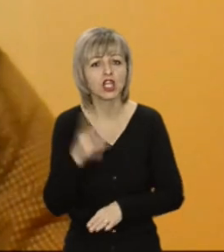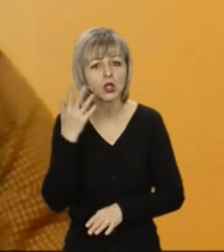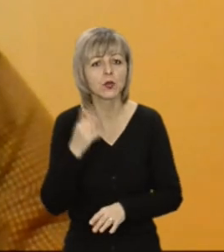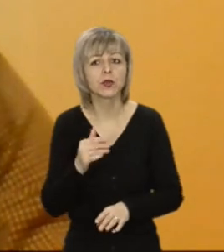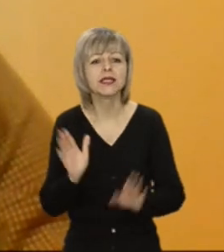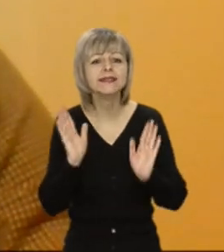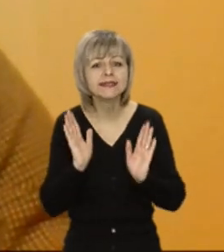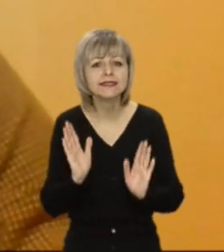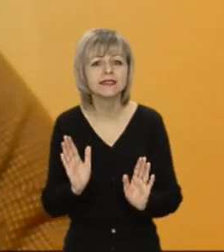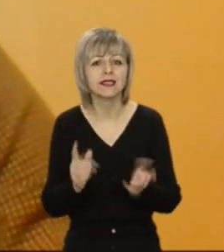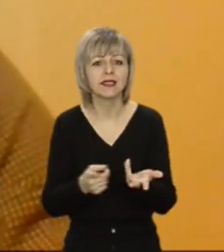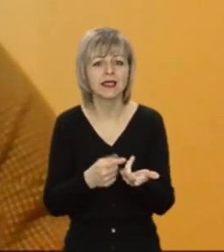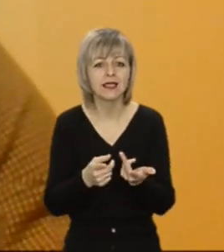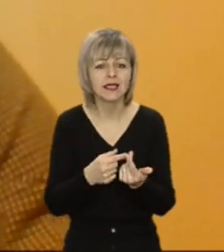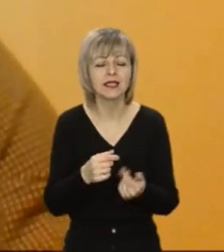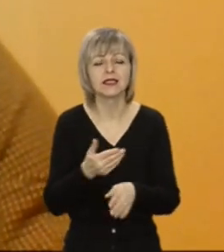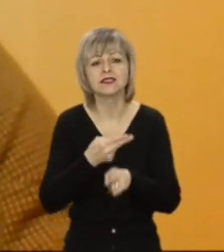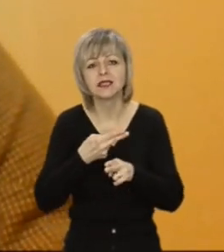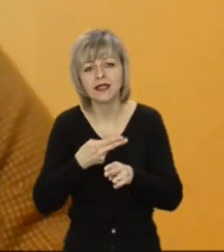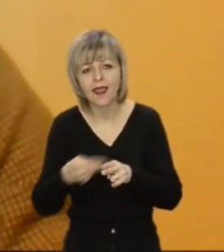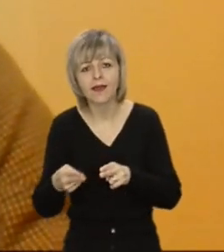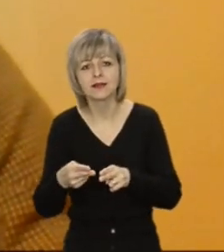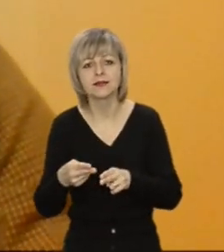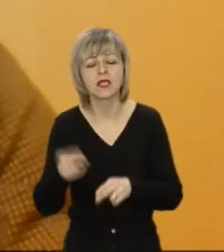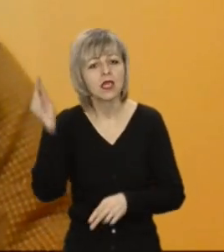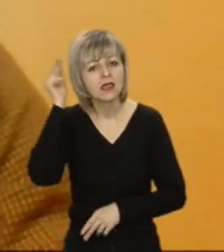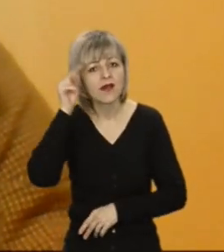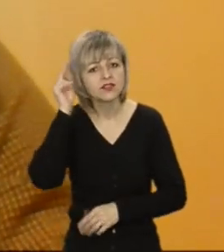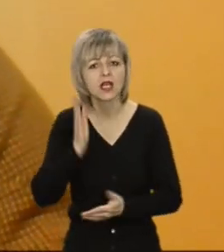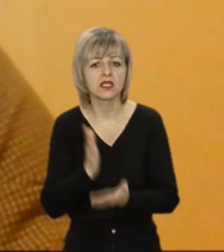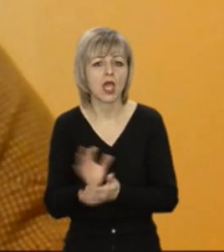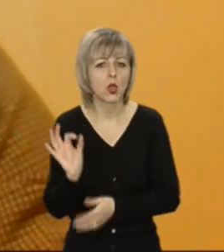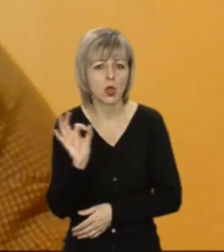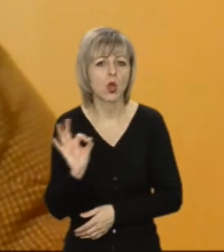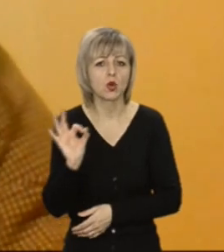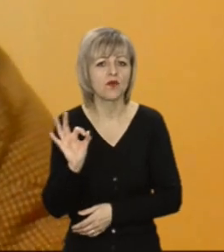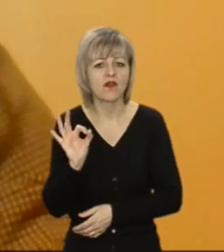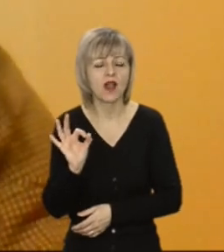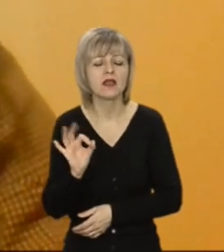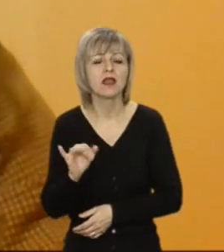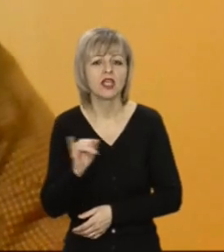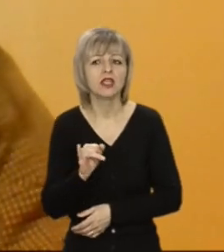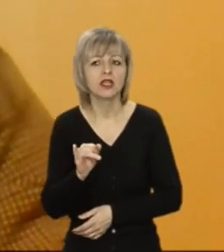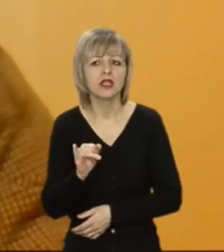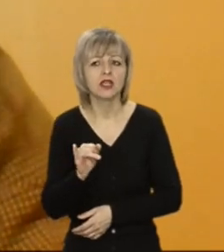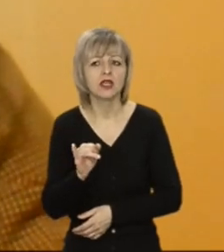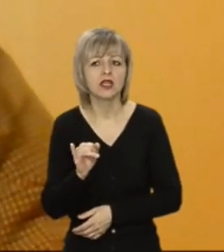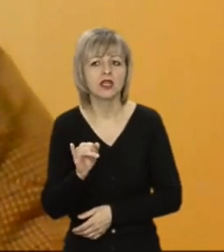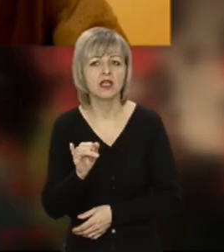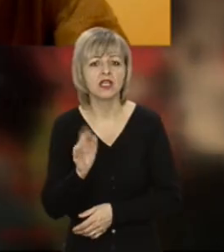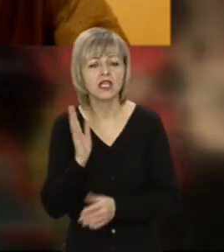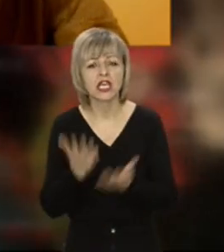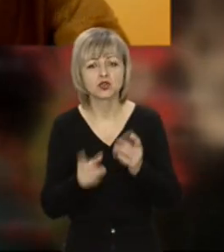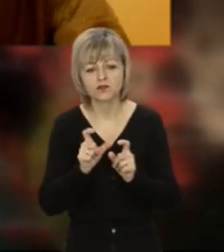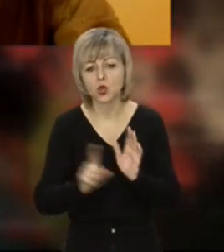кількість, якість навчання є нульова, тоді хоча ж на здальному навчанні можна навчити.